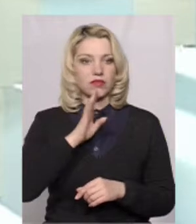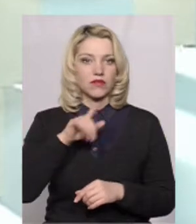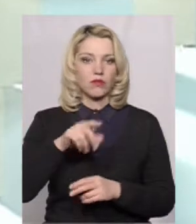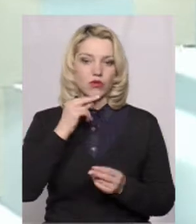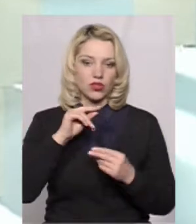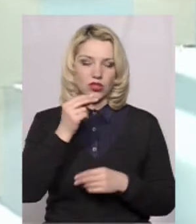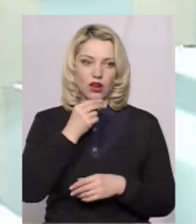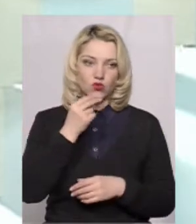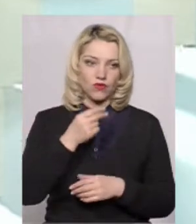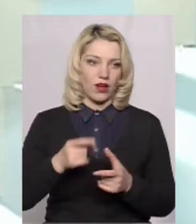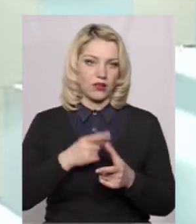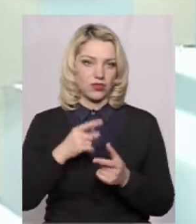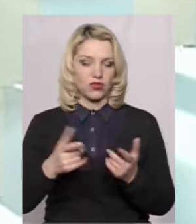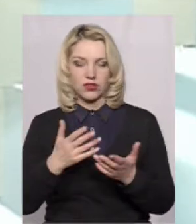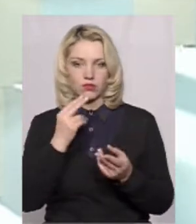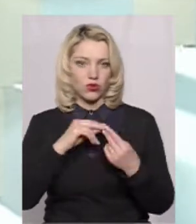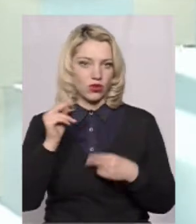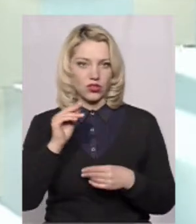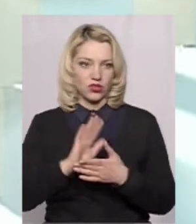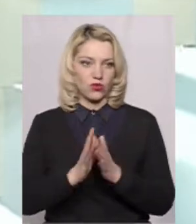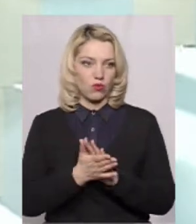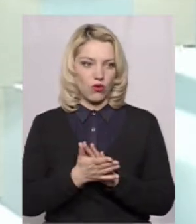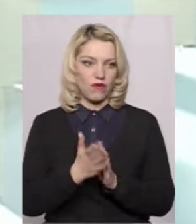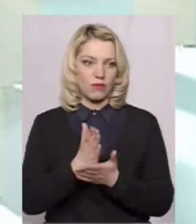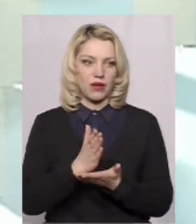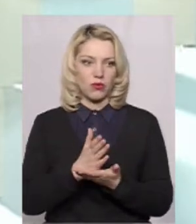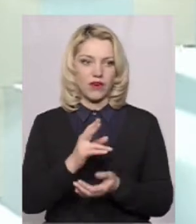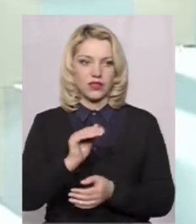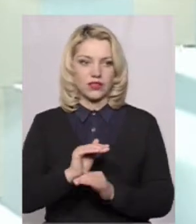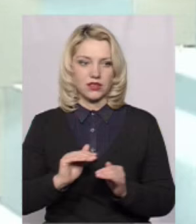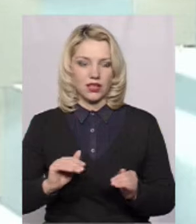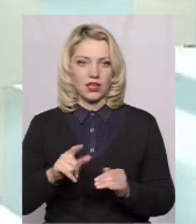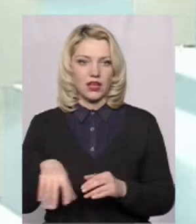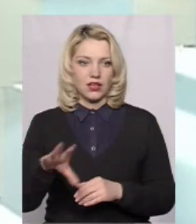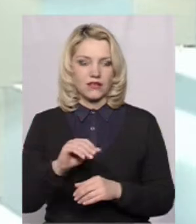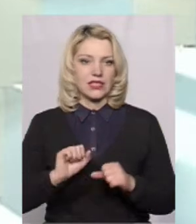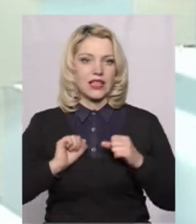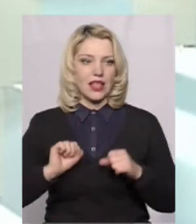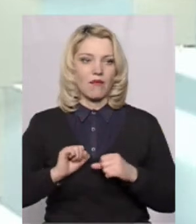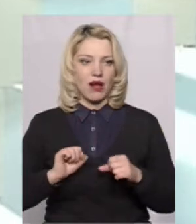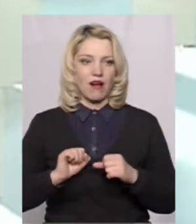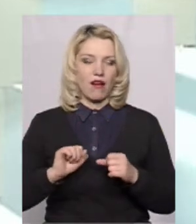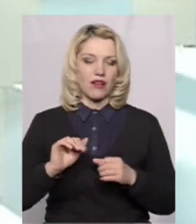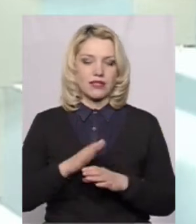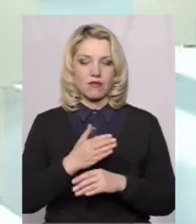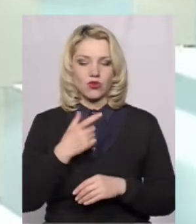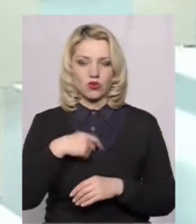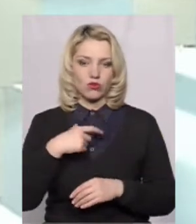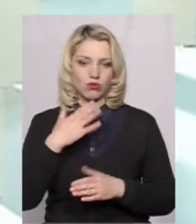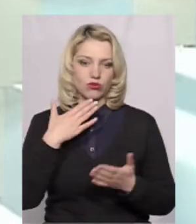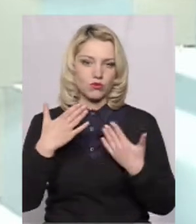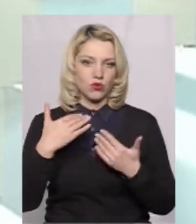покращене харчування, чи якесь покращені умови перебування дітей, і вони усі там намагаються між собою спілкуються,